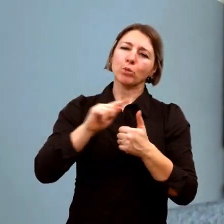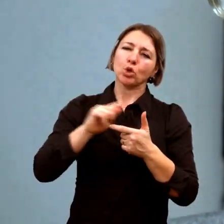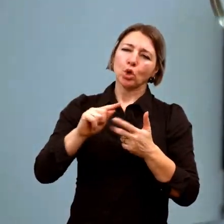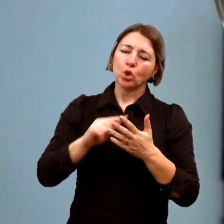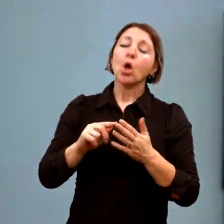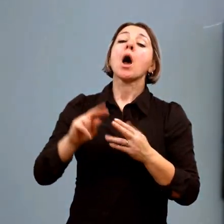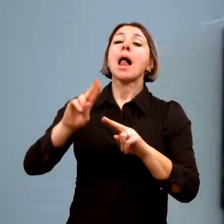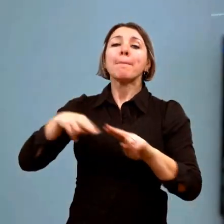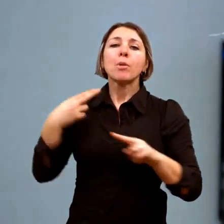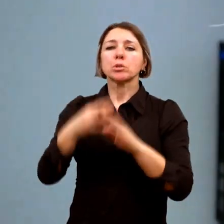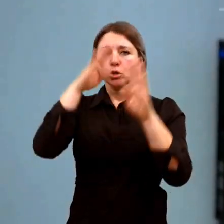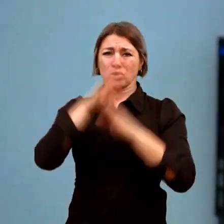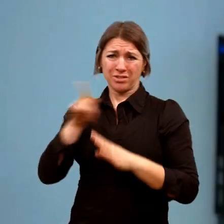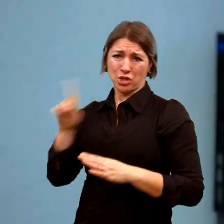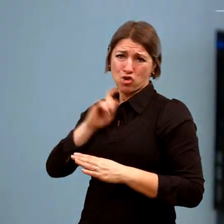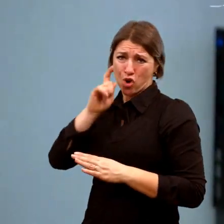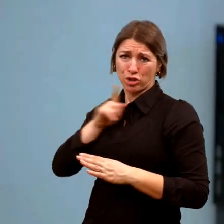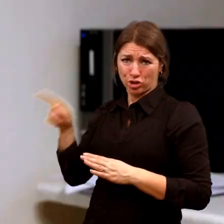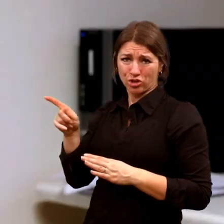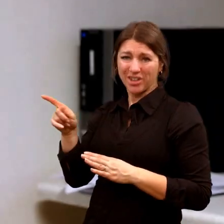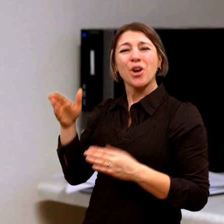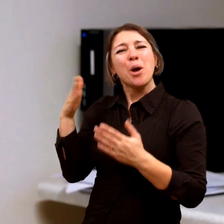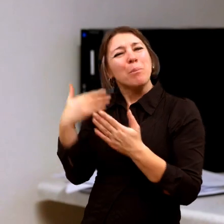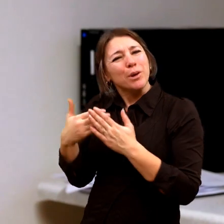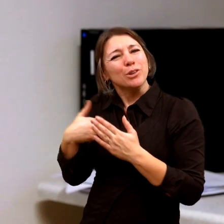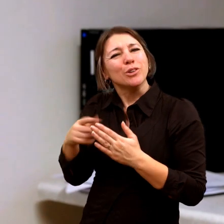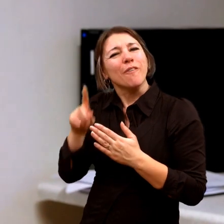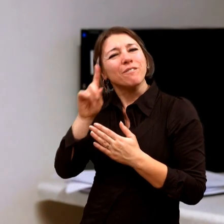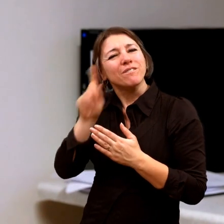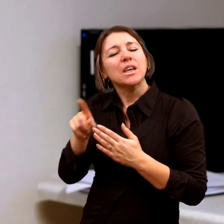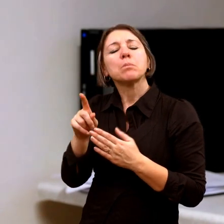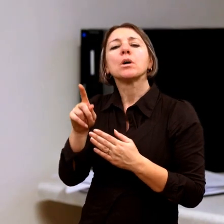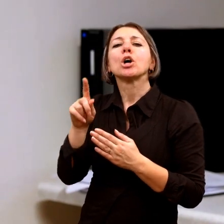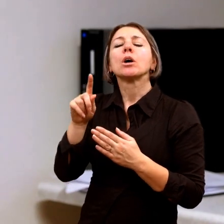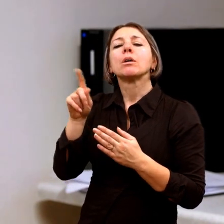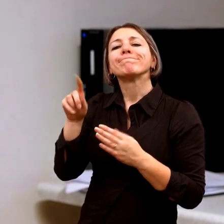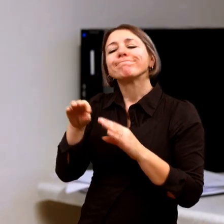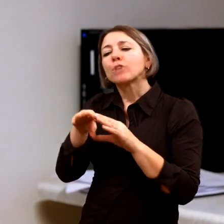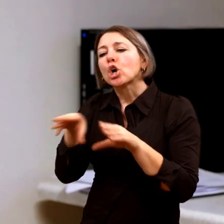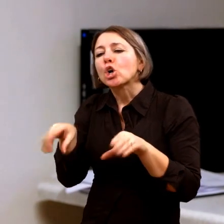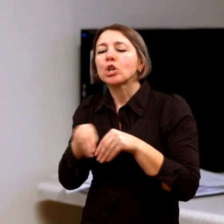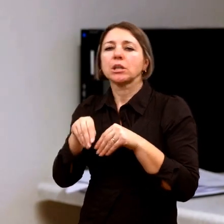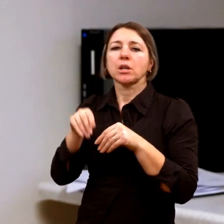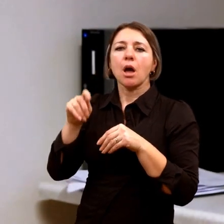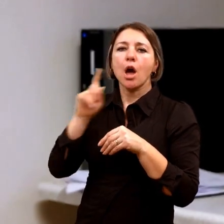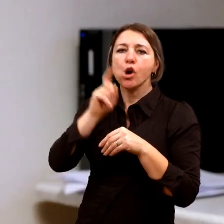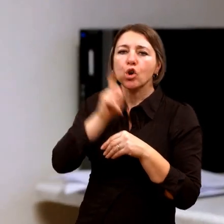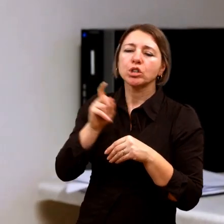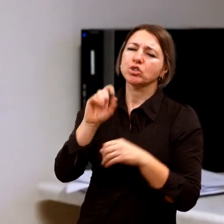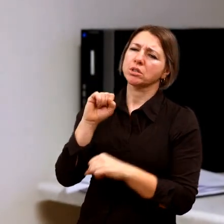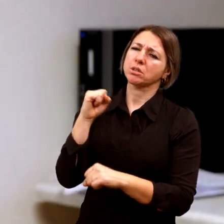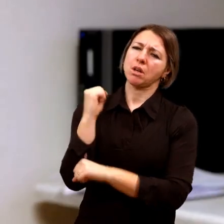rozhodnout se musí oni. Takže já tím chci říct, že rodiče je klíč. Oni moudří odborníci ve